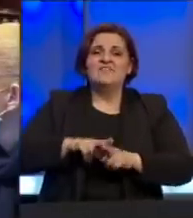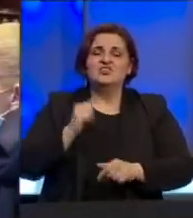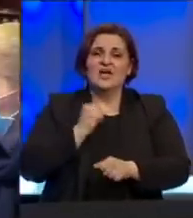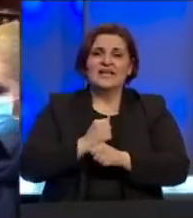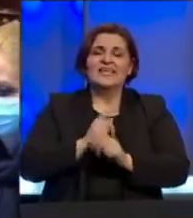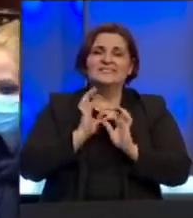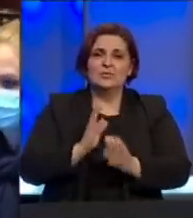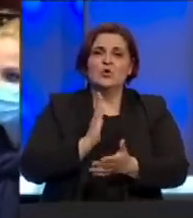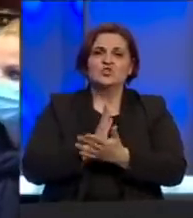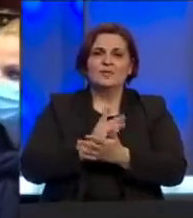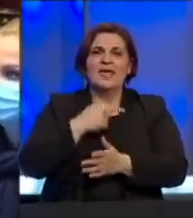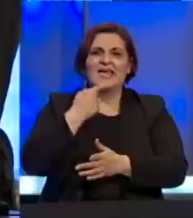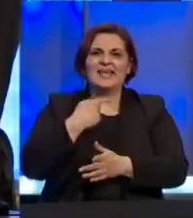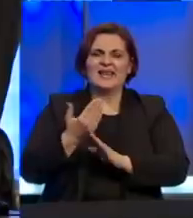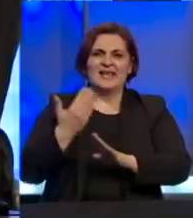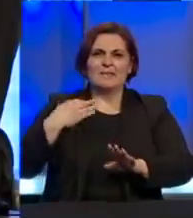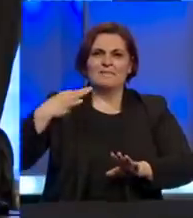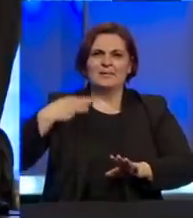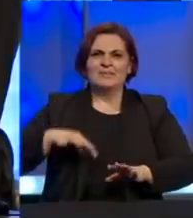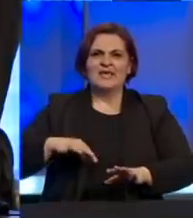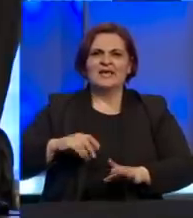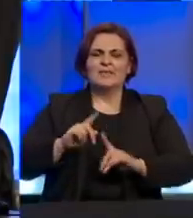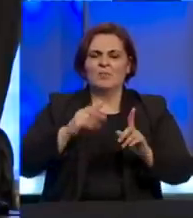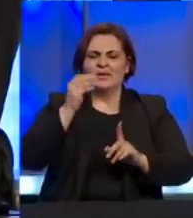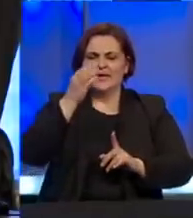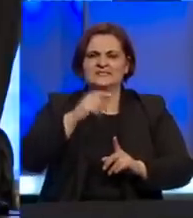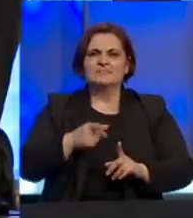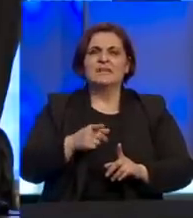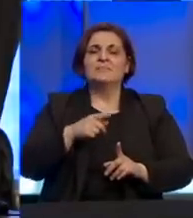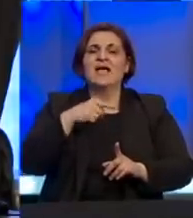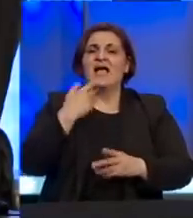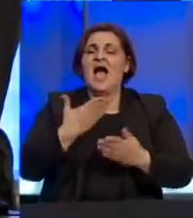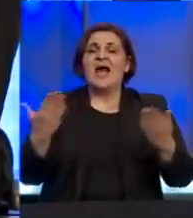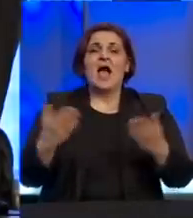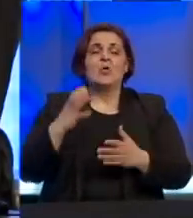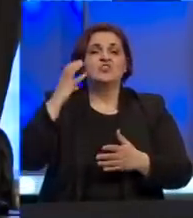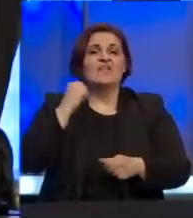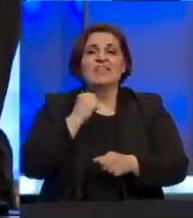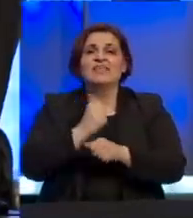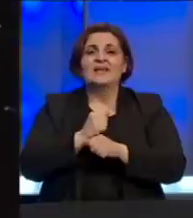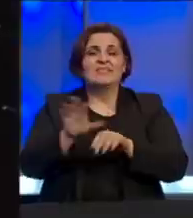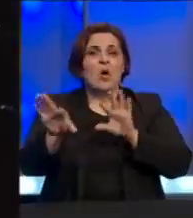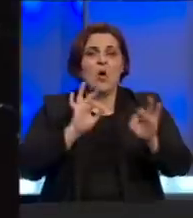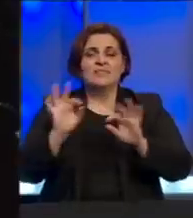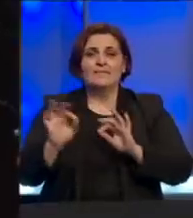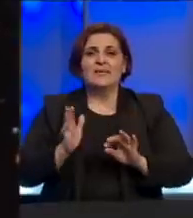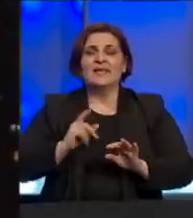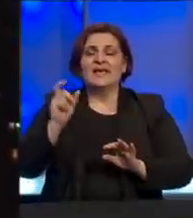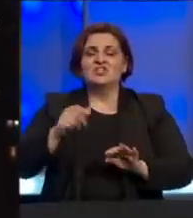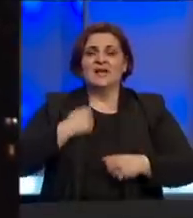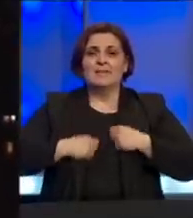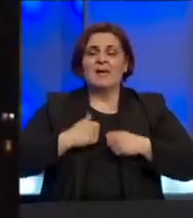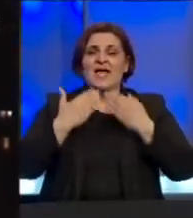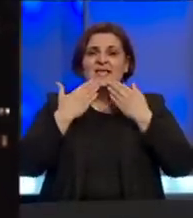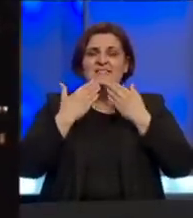teret sigurno će biti, najavio je ranije premijer Republike Srpske. ne precizirajući kako će vlada vršiti selekciju. Građani Banja Luke